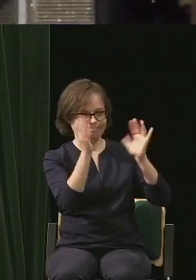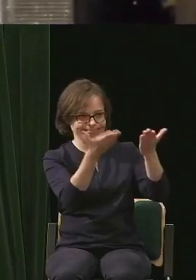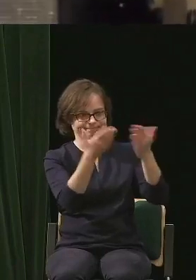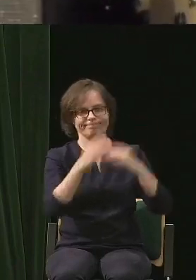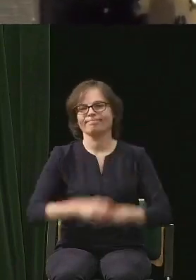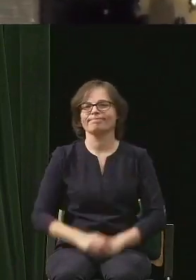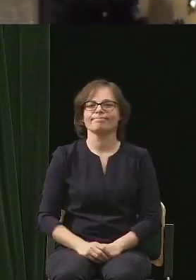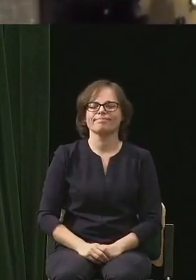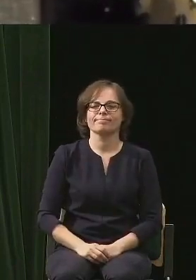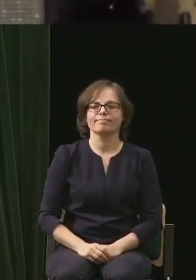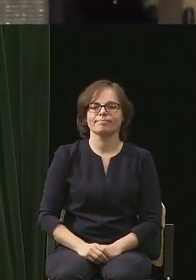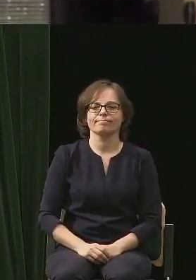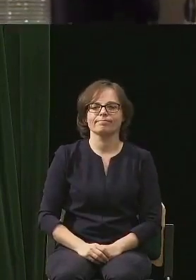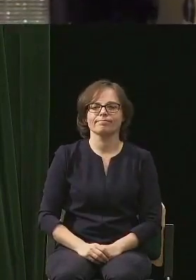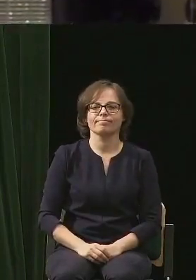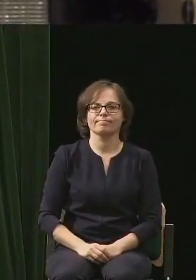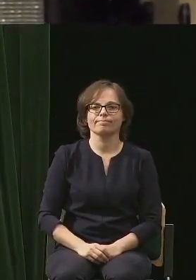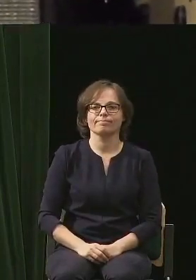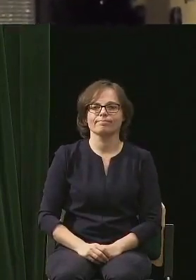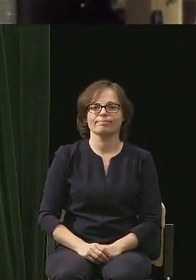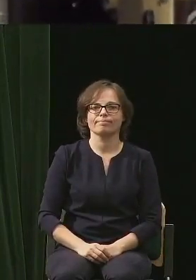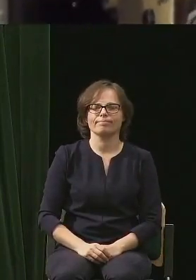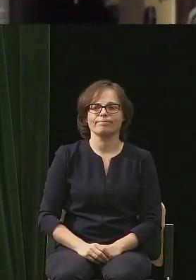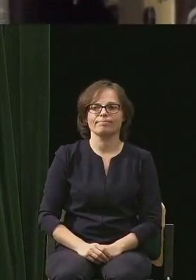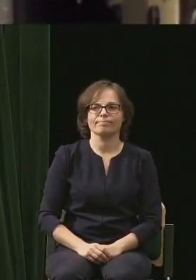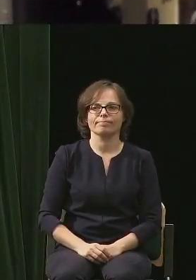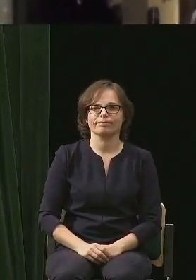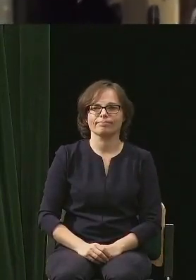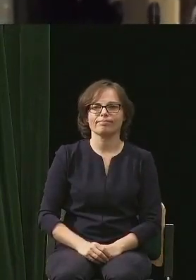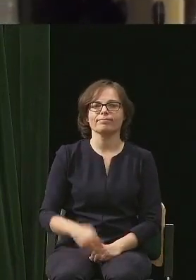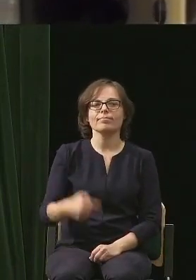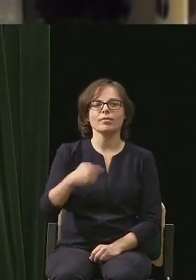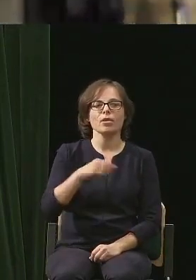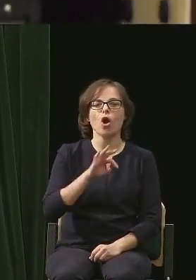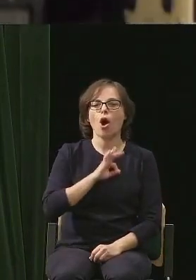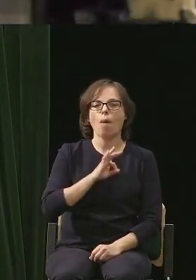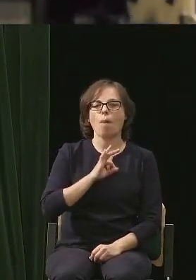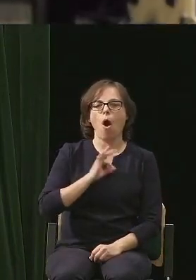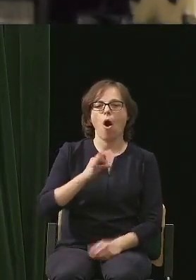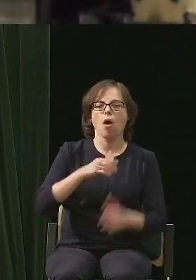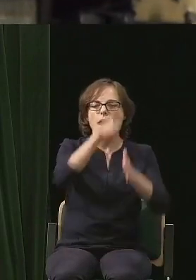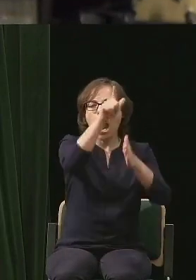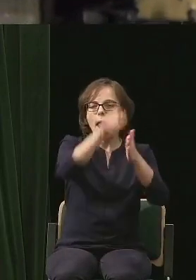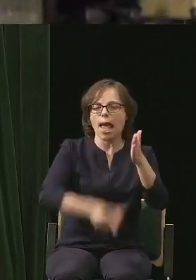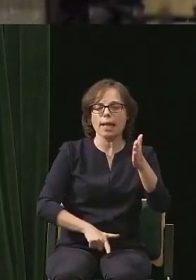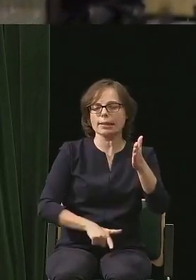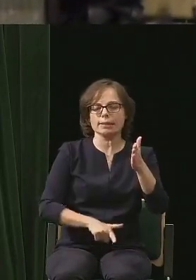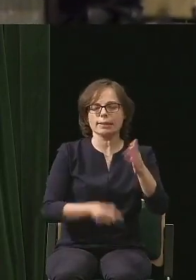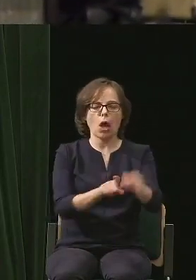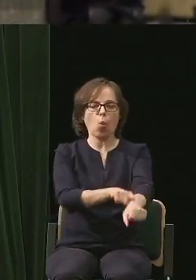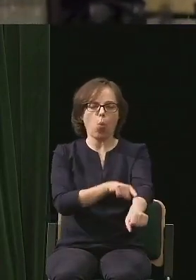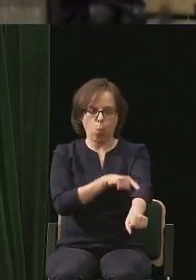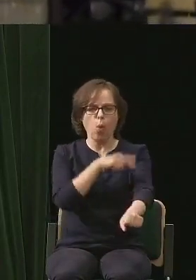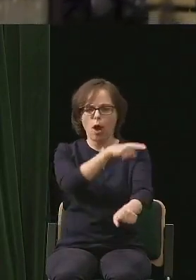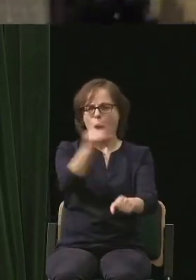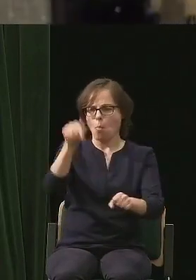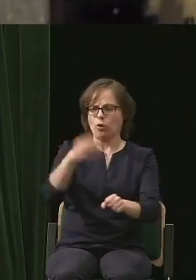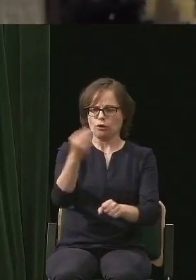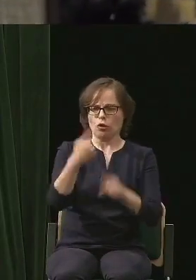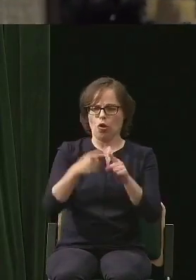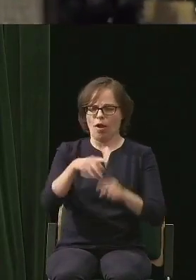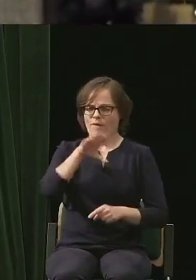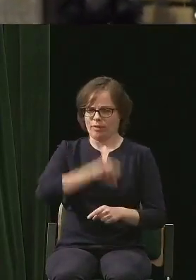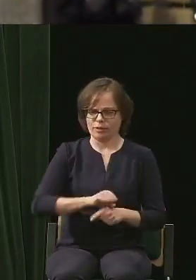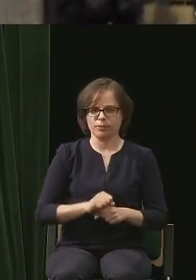No dobrze, to teraz proszę Państwa, ja mam najdłuższą listę, także jeszcze muszą Państwo chwilę wytrzymać, dlatego,